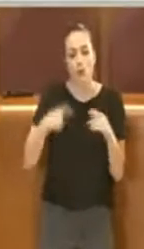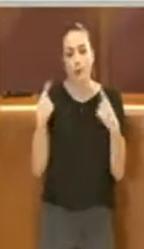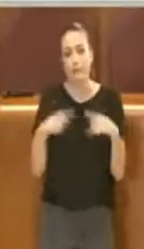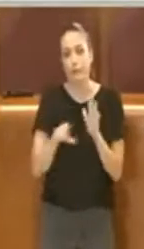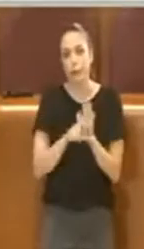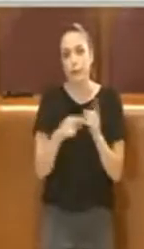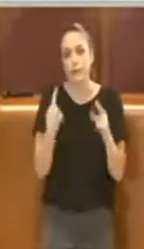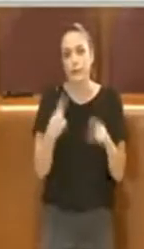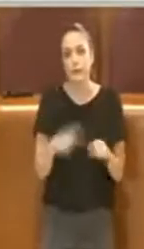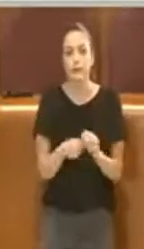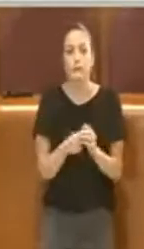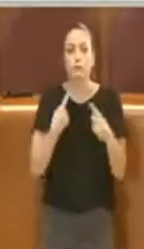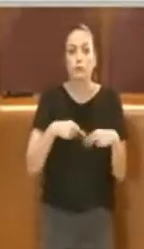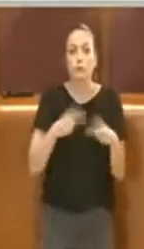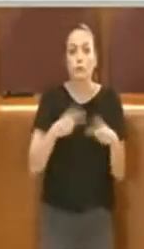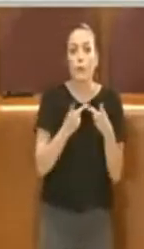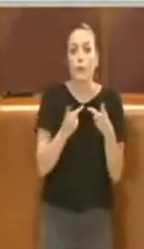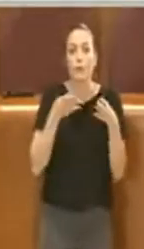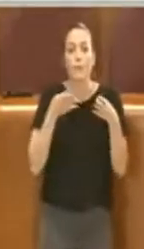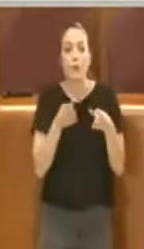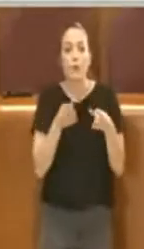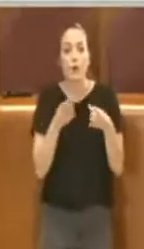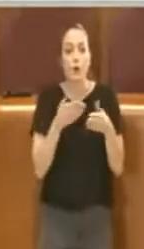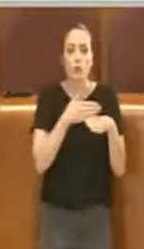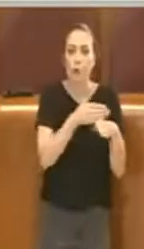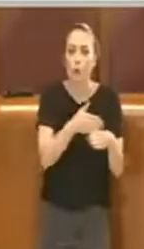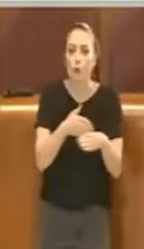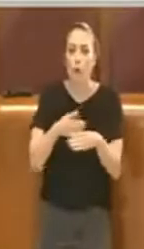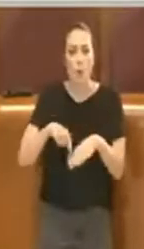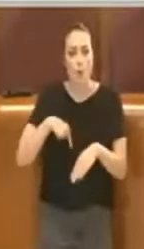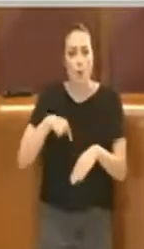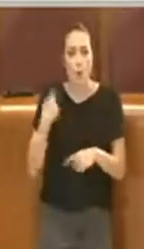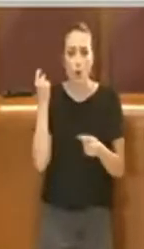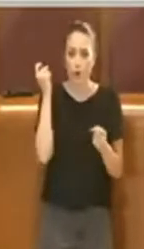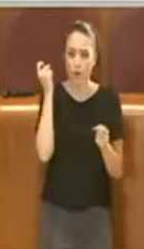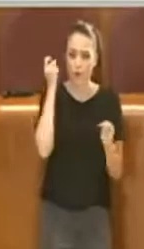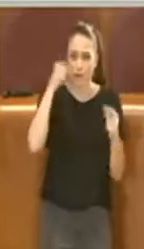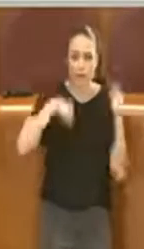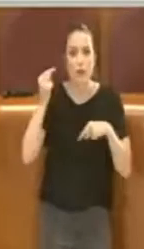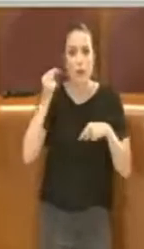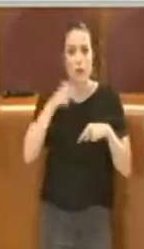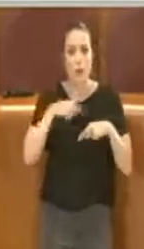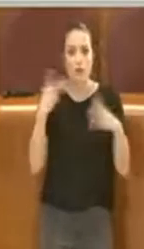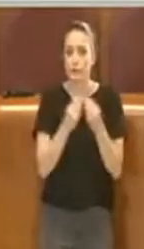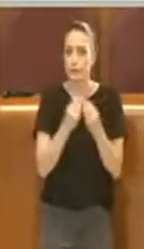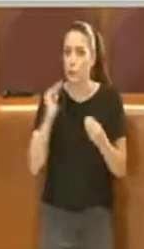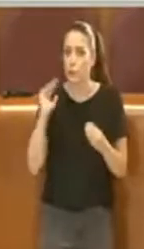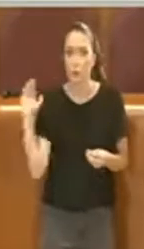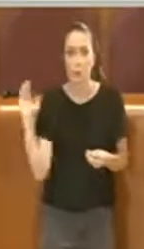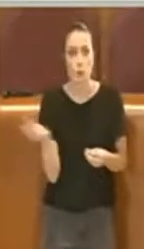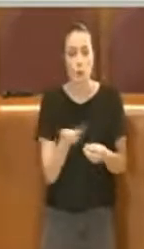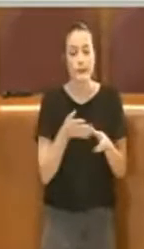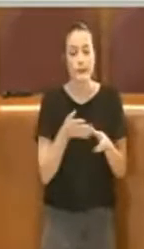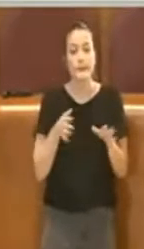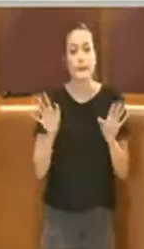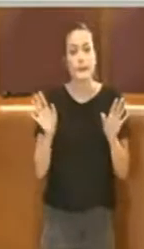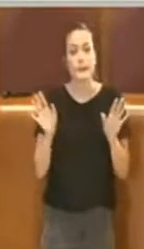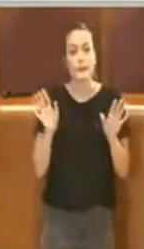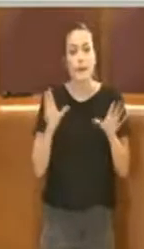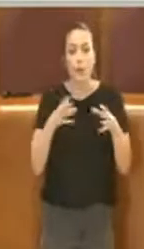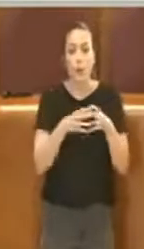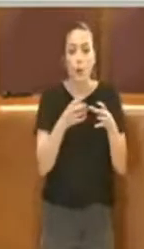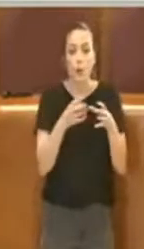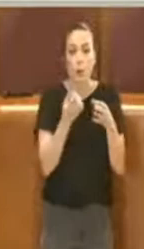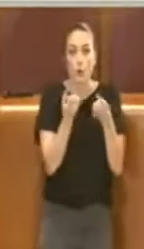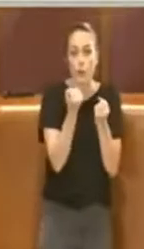Abbiamo però da fare un percorso di condivisione lungo, tortuoso, faticoso con tutti, purtroppo il PD lo ha